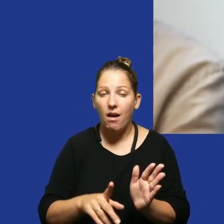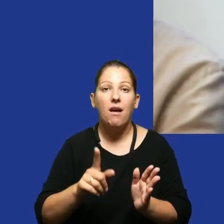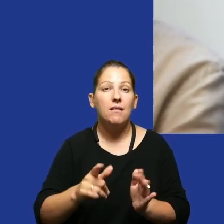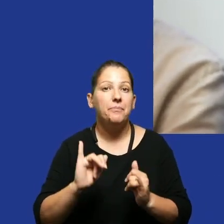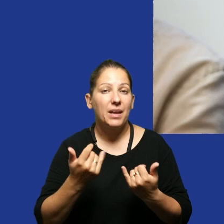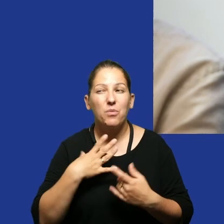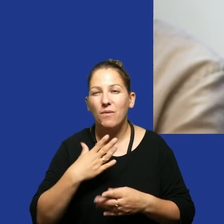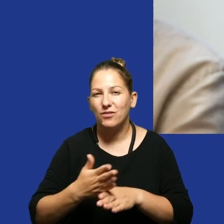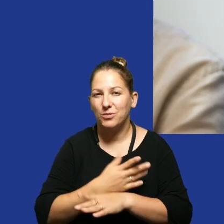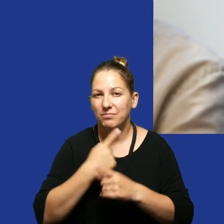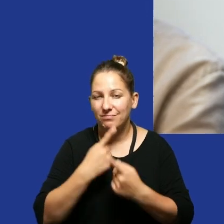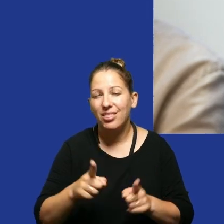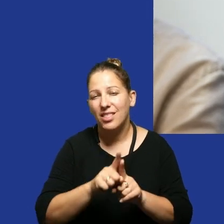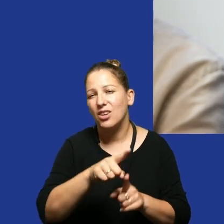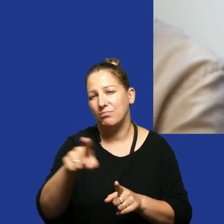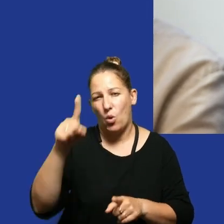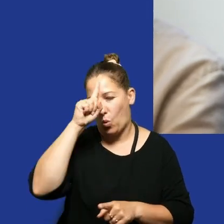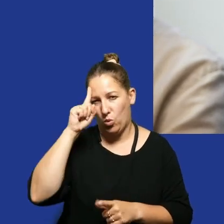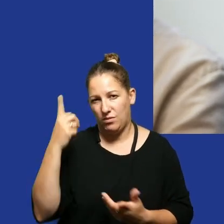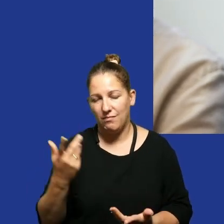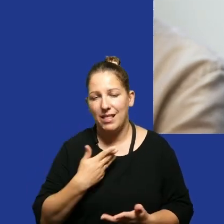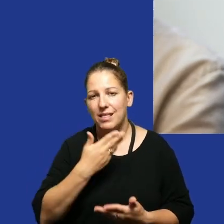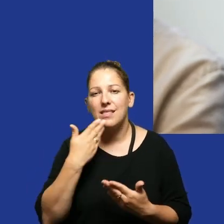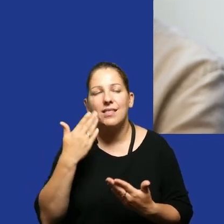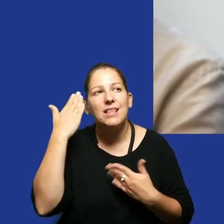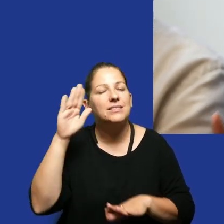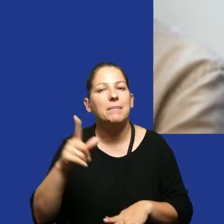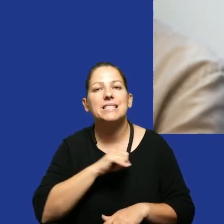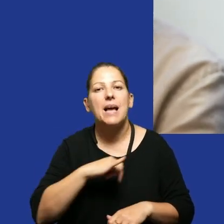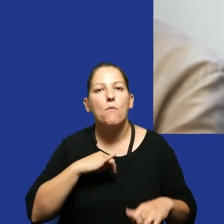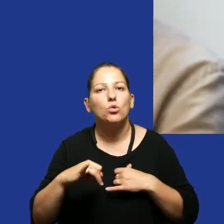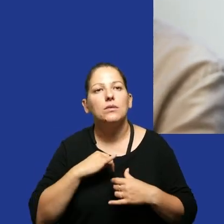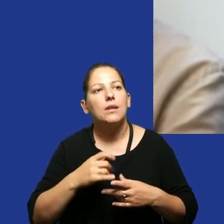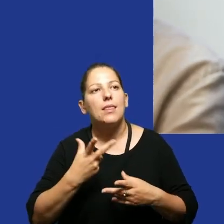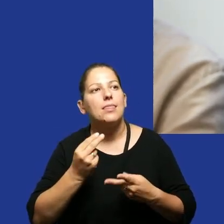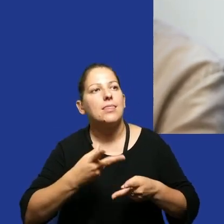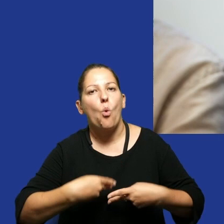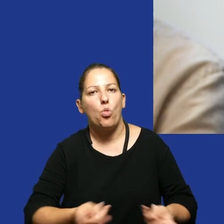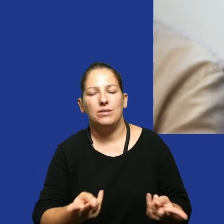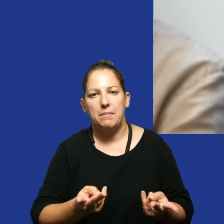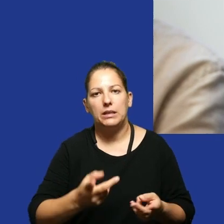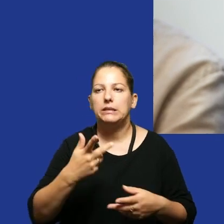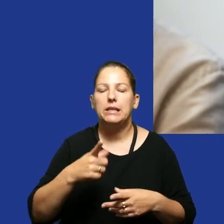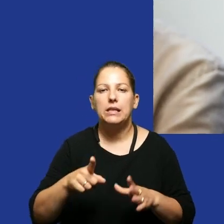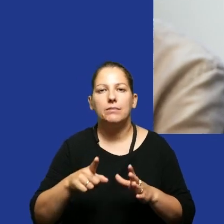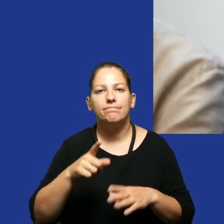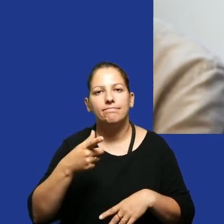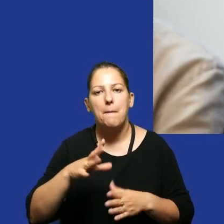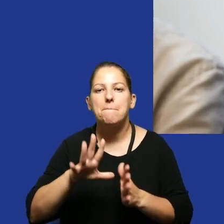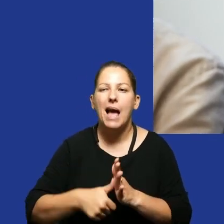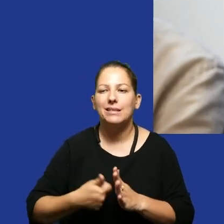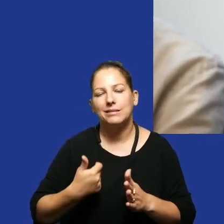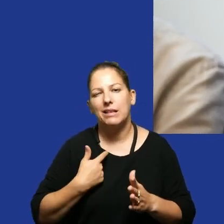jak to zostało powiedziane to są też ludzie ja naprawdę nie znam samorządowca nawet takiego co nie udostępnia który chce źle dla swojej nie wiem